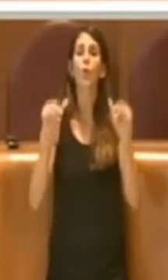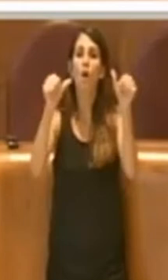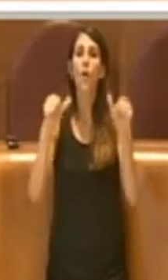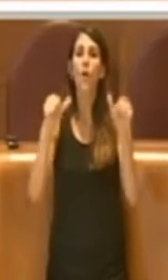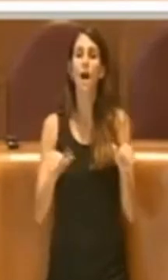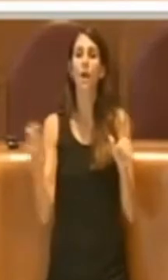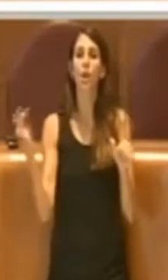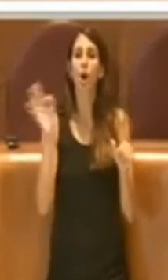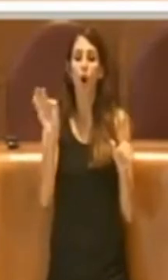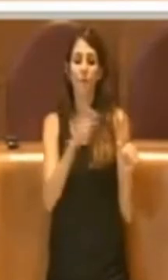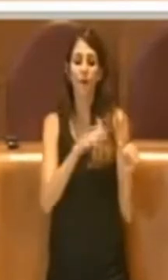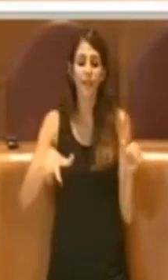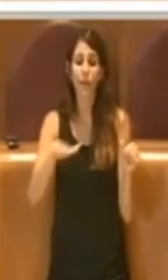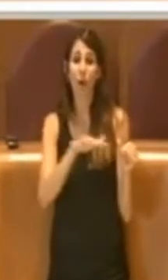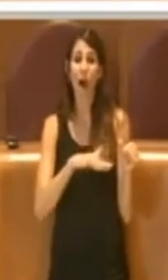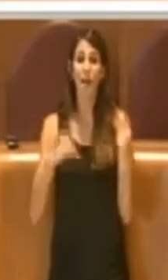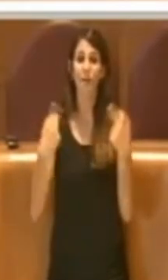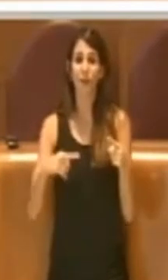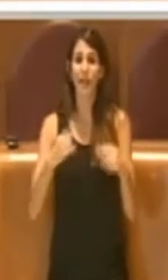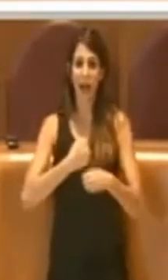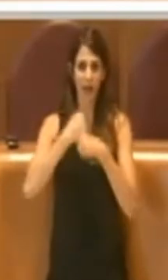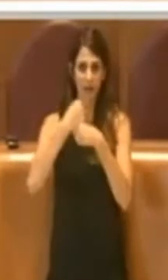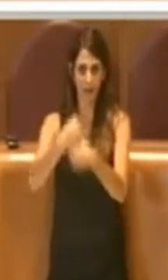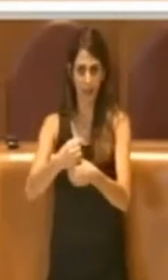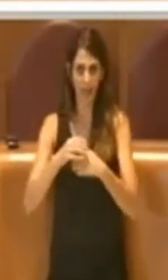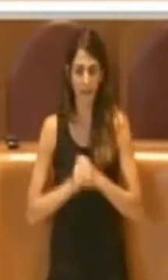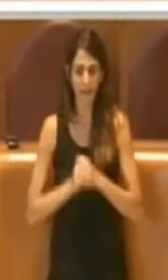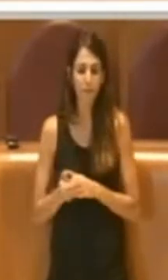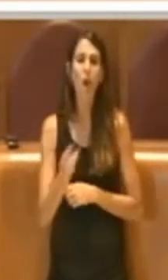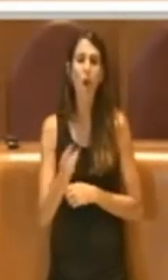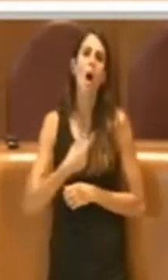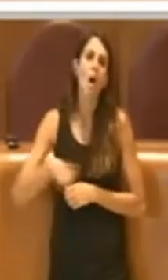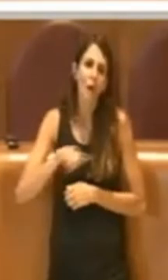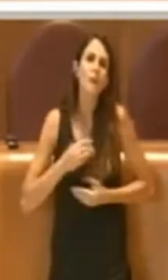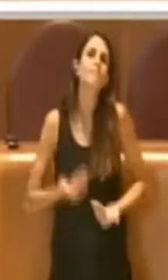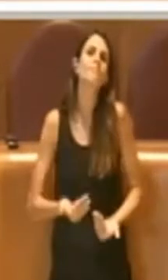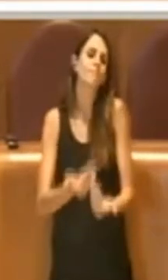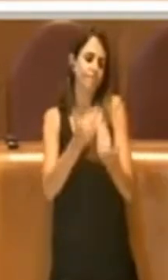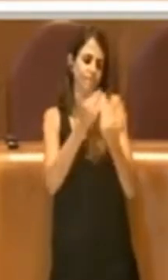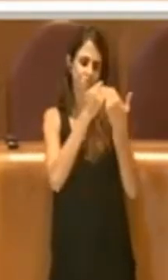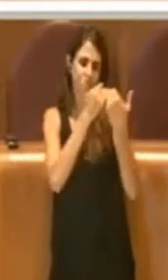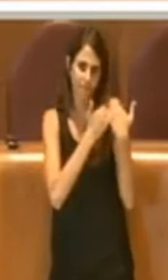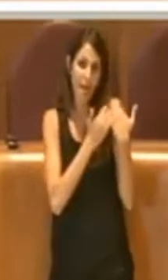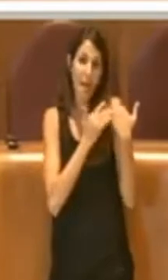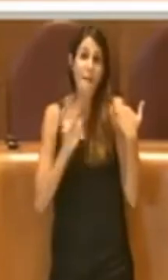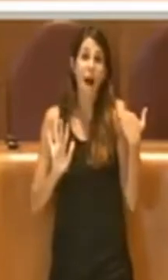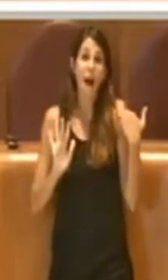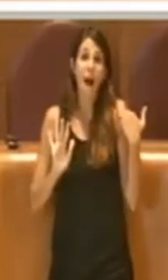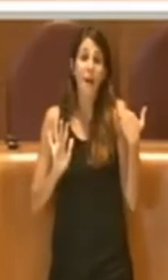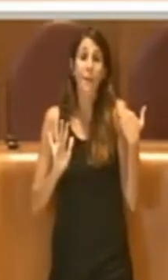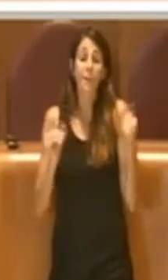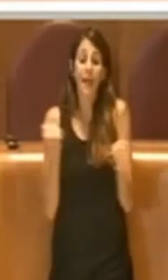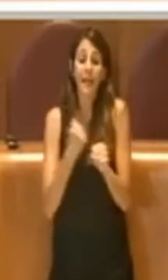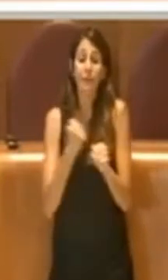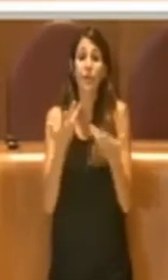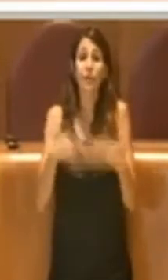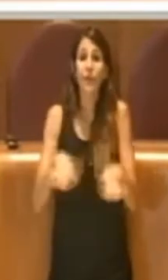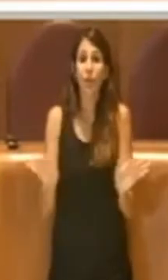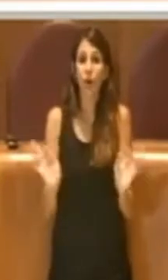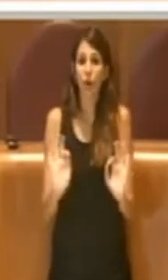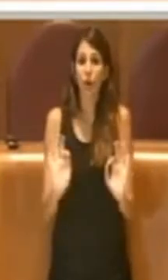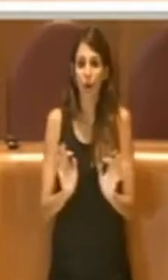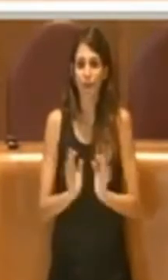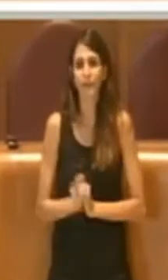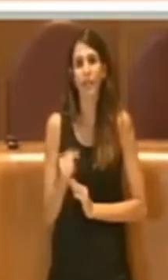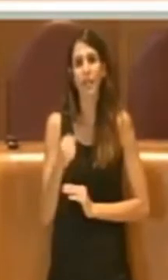questa è un'area che da diversi anni abbiamo preso a carico e che purtroppo ancora non riusciamo a portare a termine. Io ci tengo a precisare,